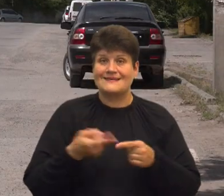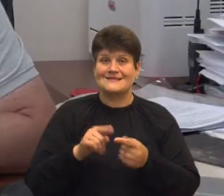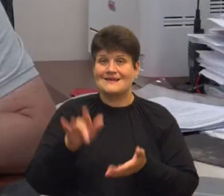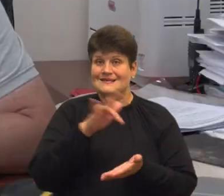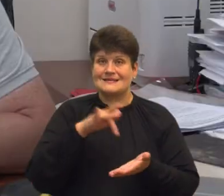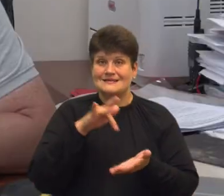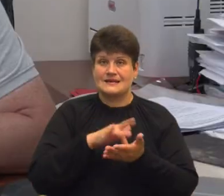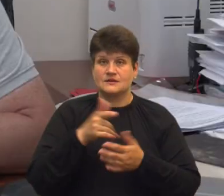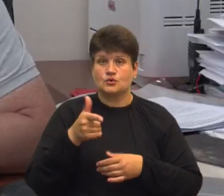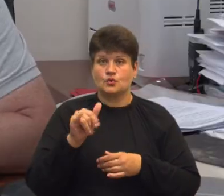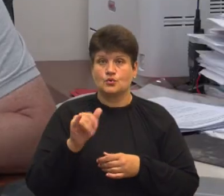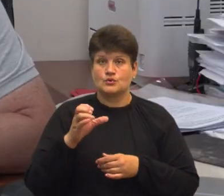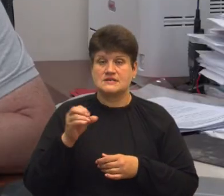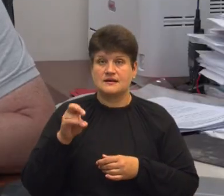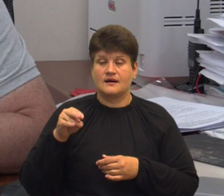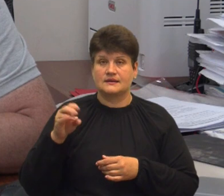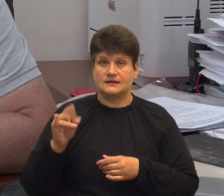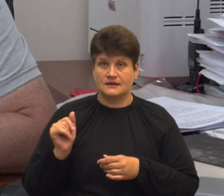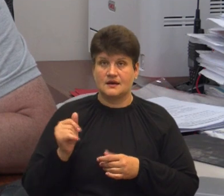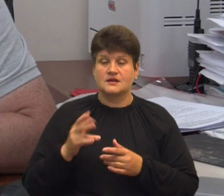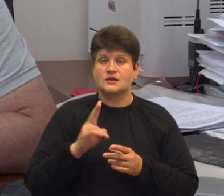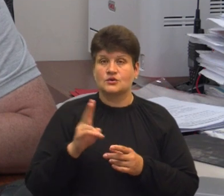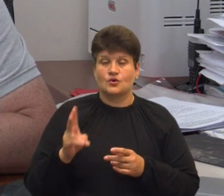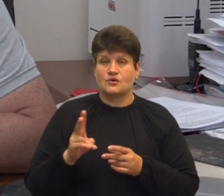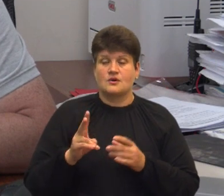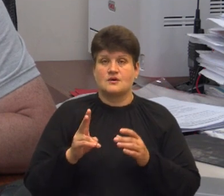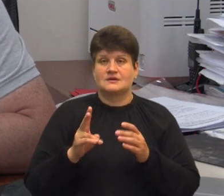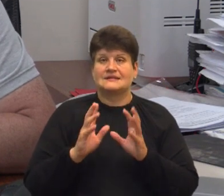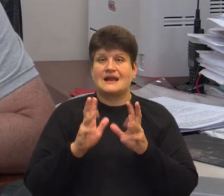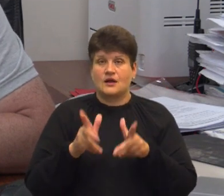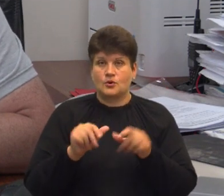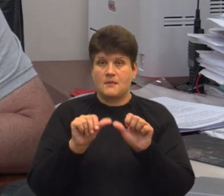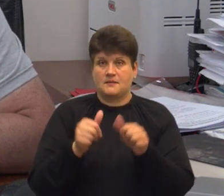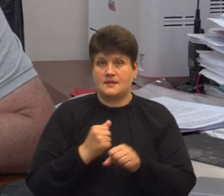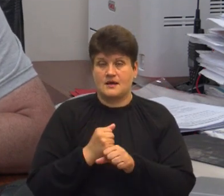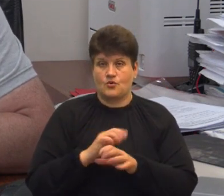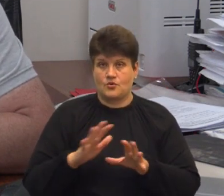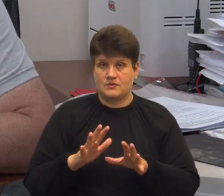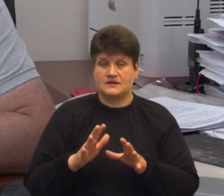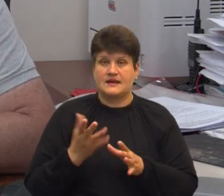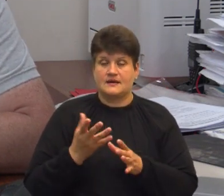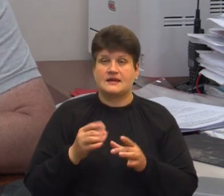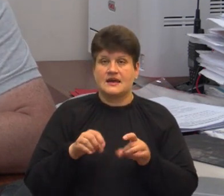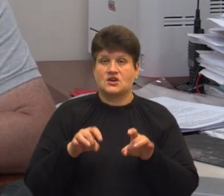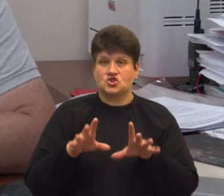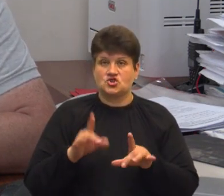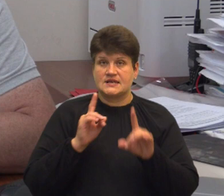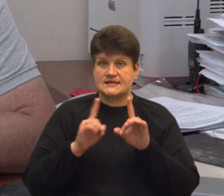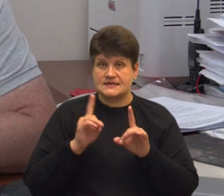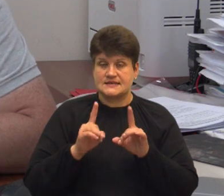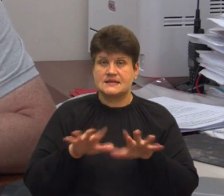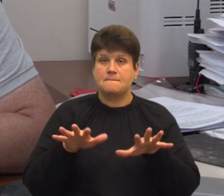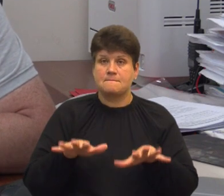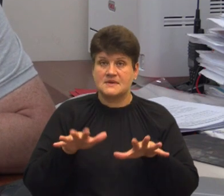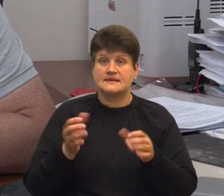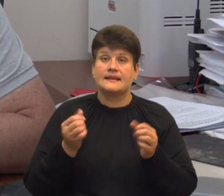Ніхто ще трактор пам'ятником не робить Є рішення сесії, де визначено попереднє місце, де